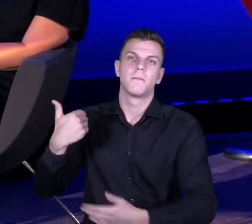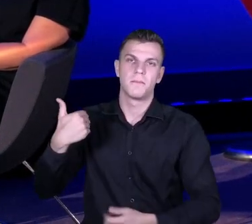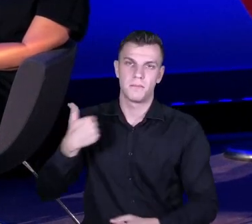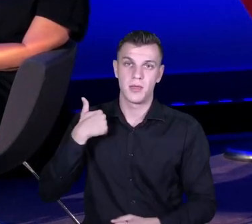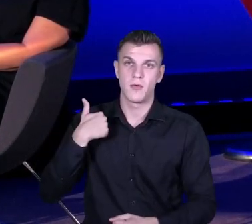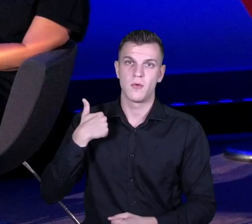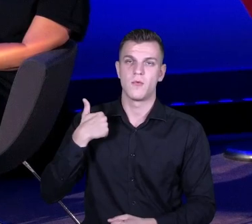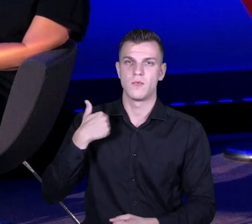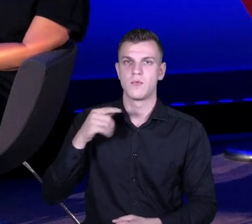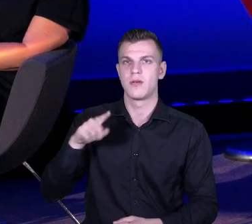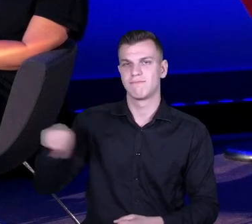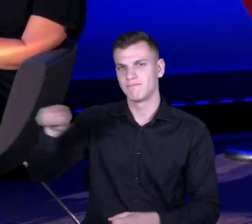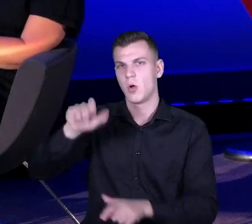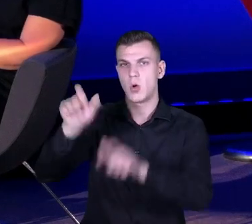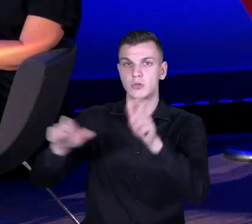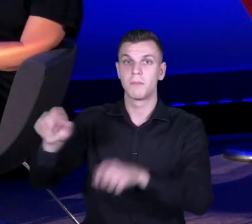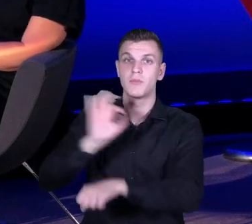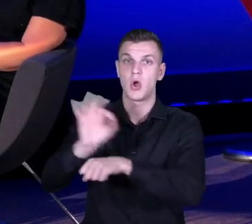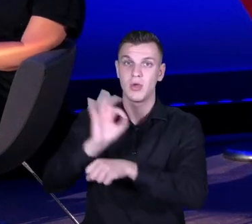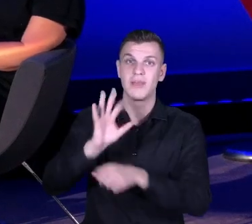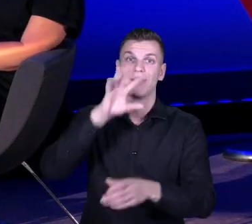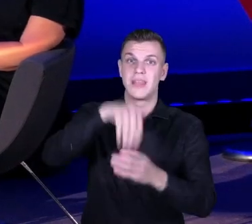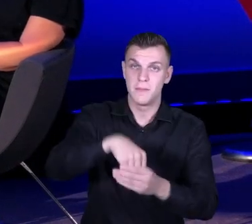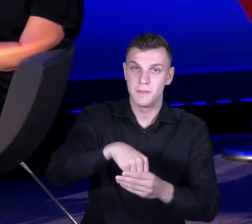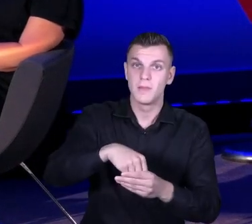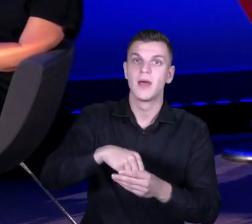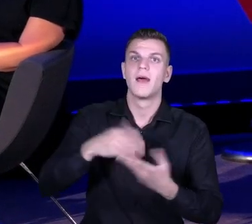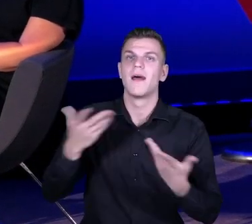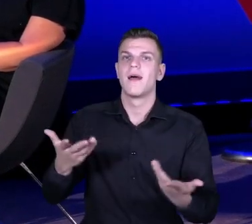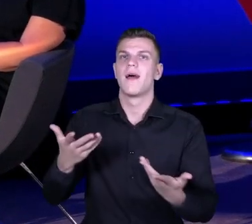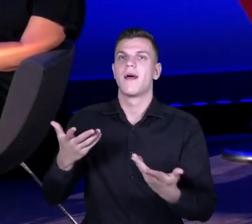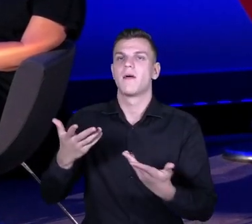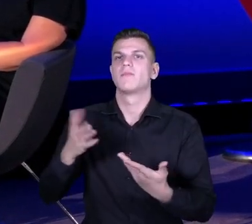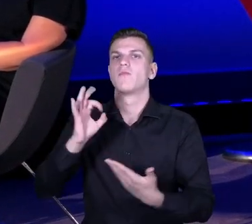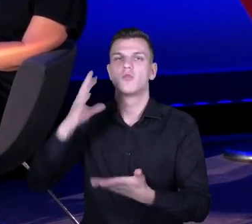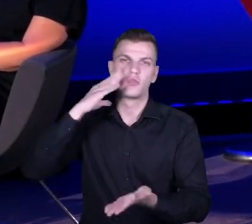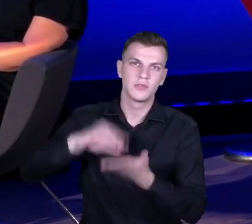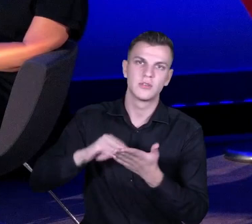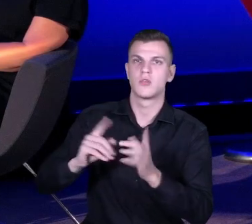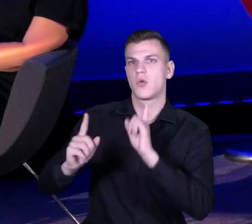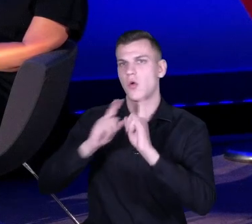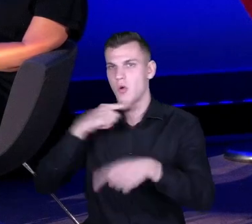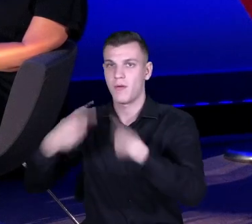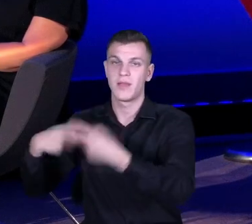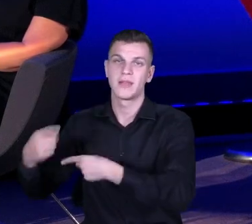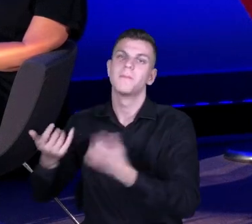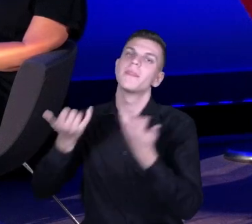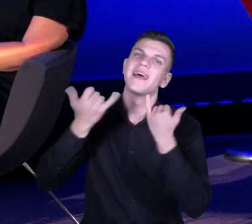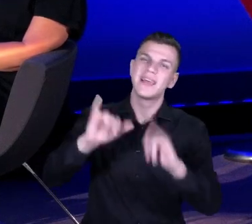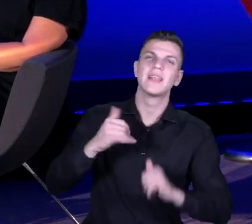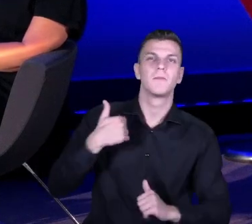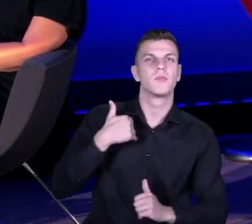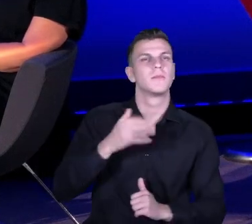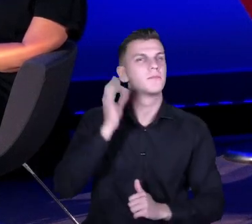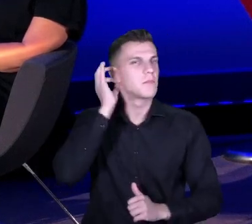dzielą się swoim doświadczeniem z innymi. I to była inicjatywa oddolna. Kolejne doświadczenie przychodzi pani, wie pan, panie